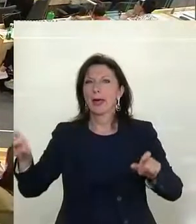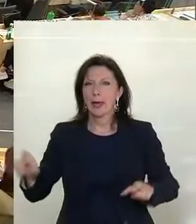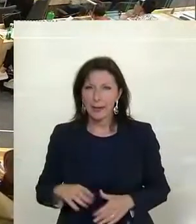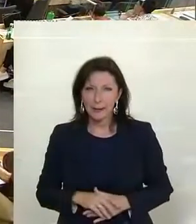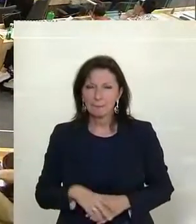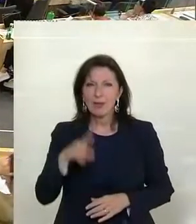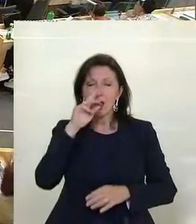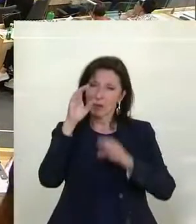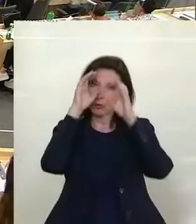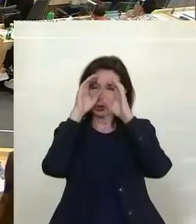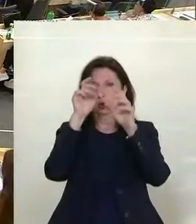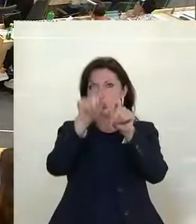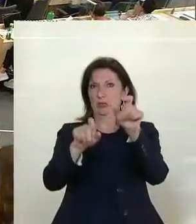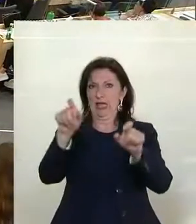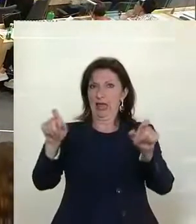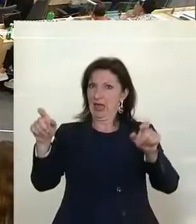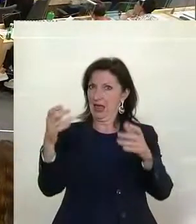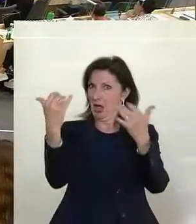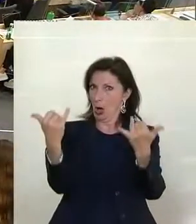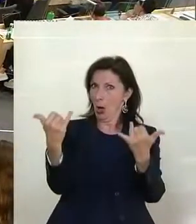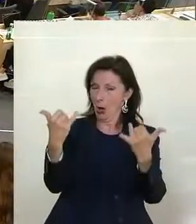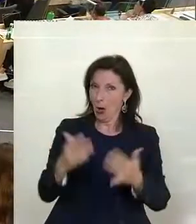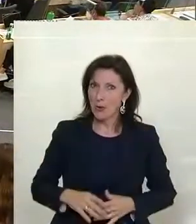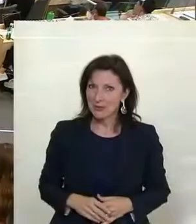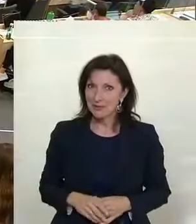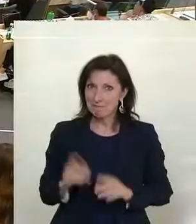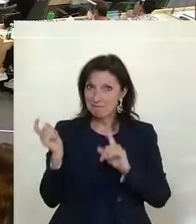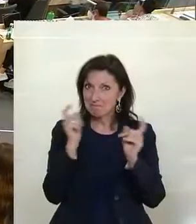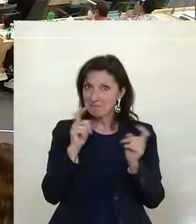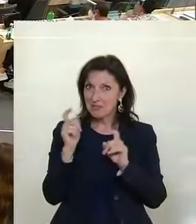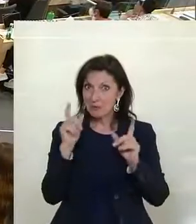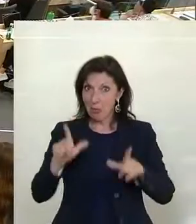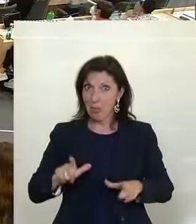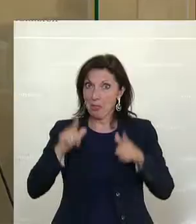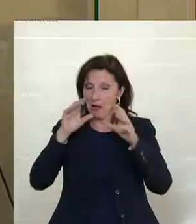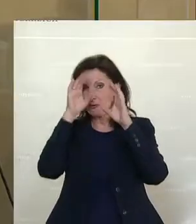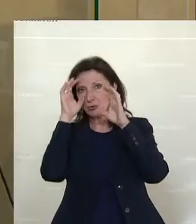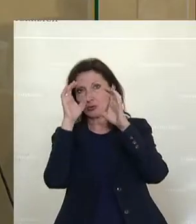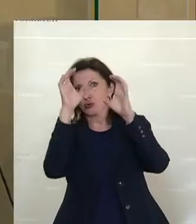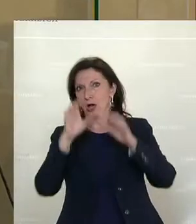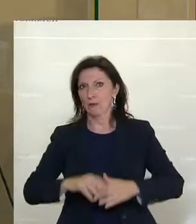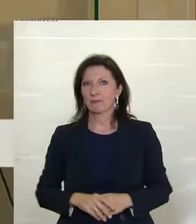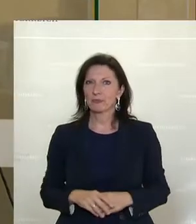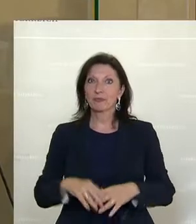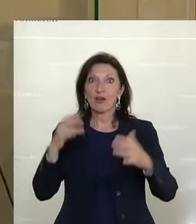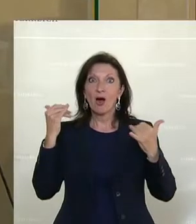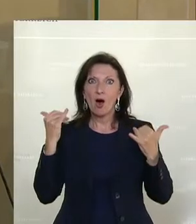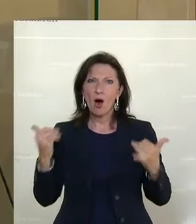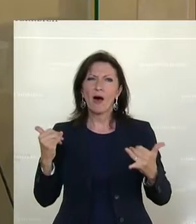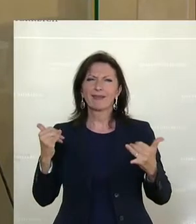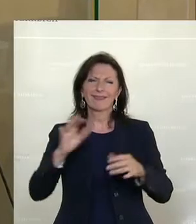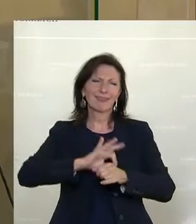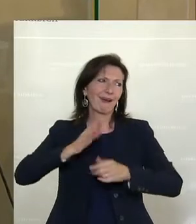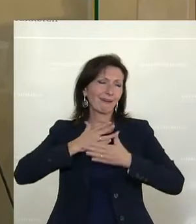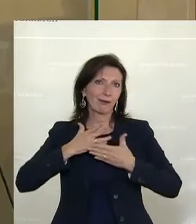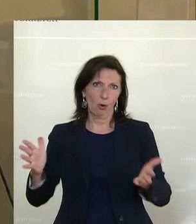liebe Zuseherinnen und Zuseher, die uns heute bei dieser Debatte live mitverfolgen. Heute ist ein großer Tag